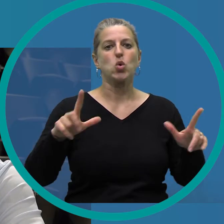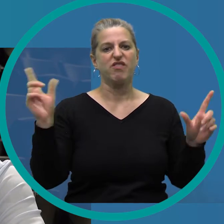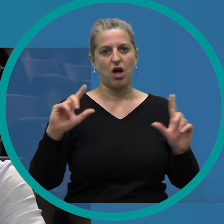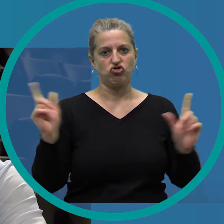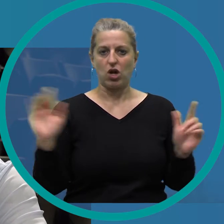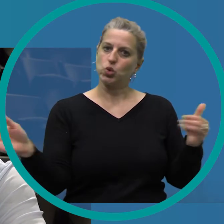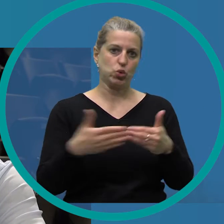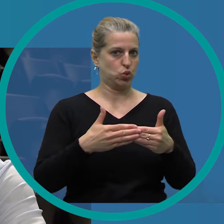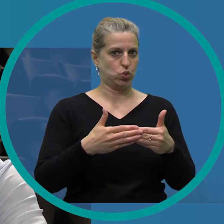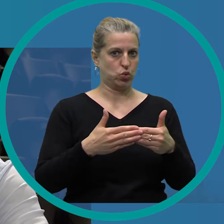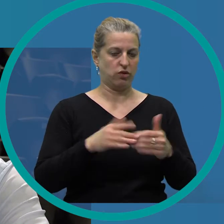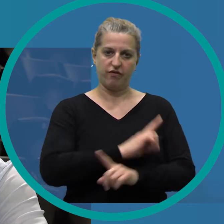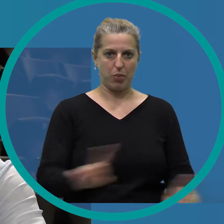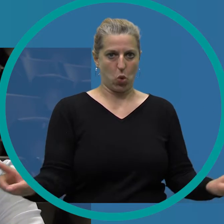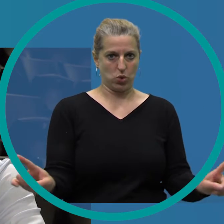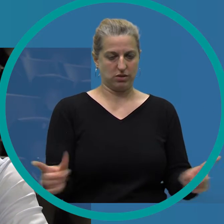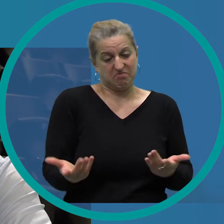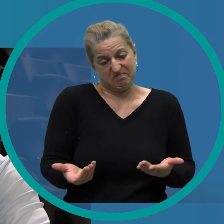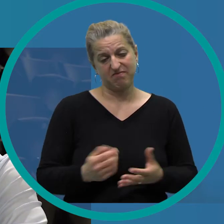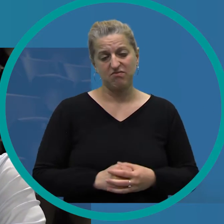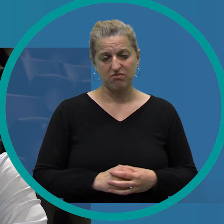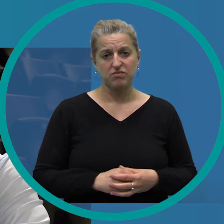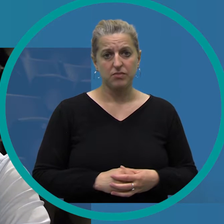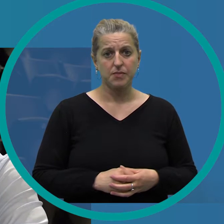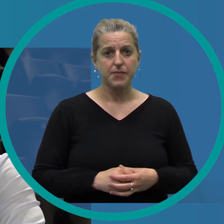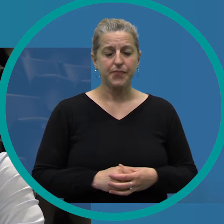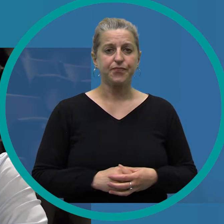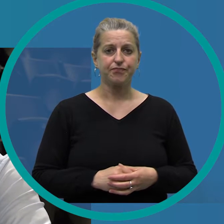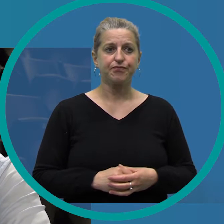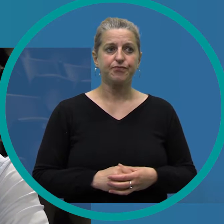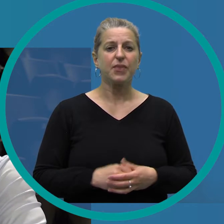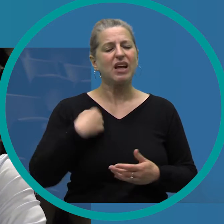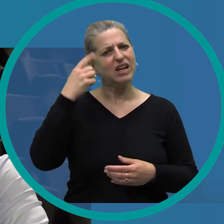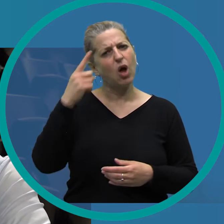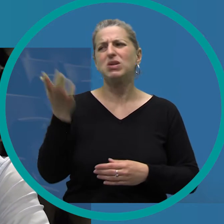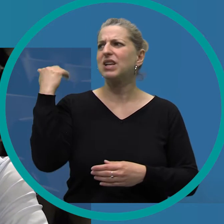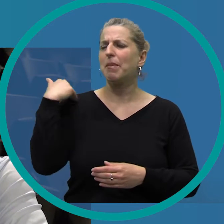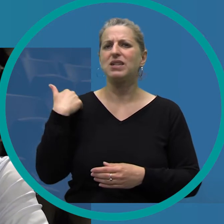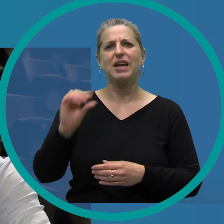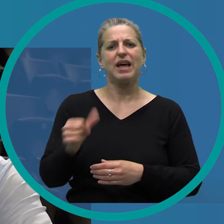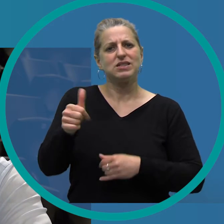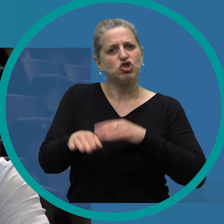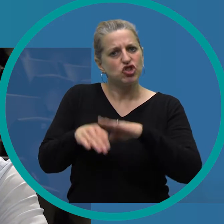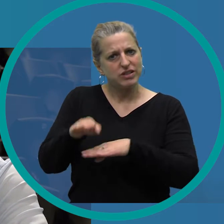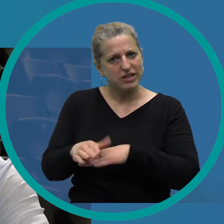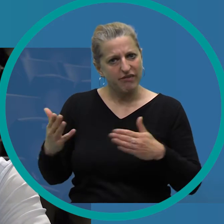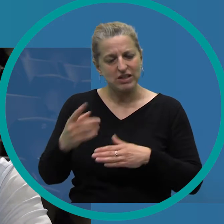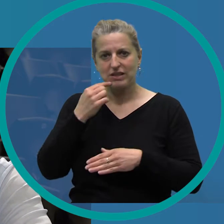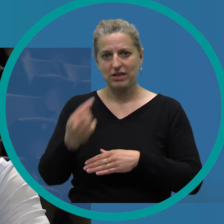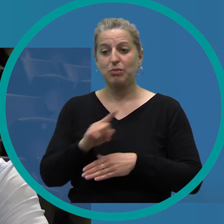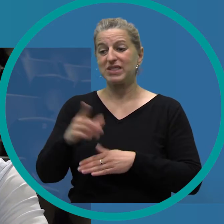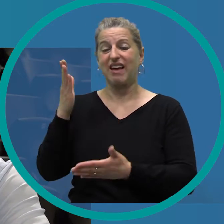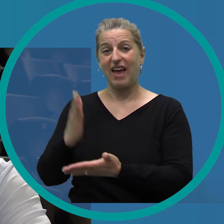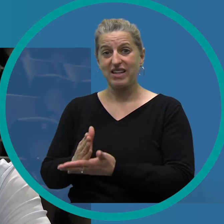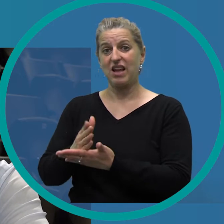Großveranstaltungen untersagt werden. Und ich glaube, damals war so der erste Step, dass man wirklich gesagt hat,